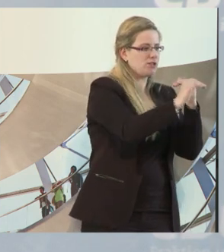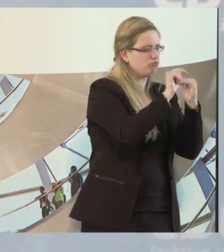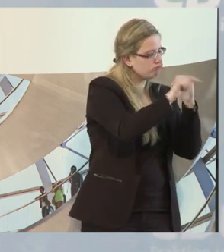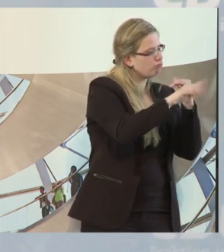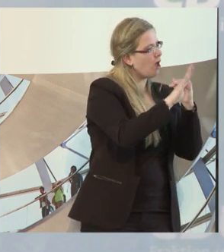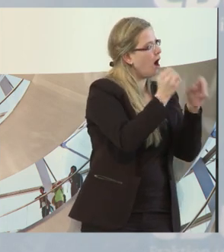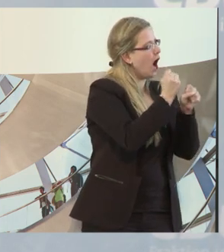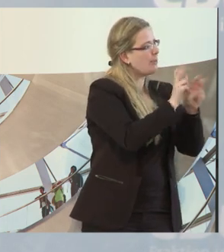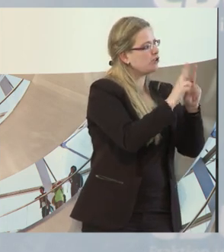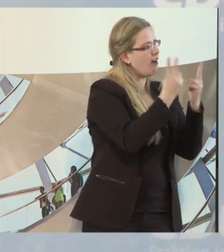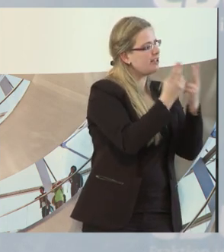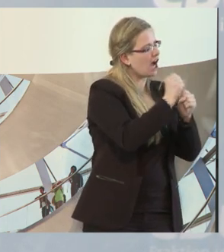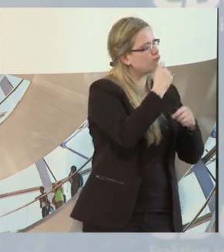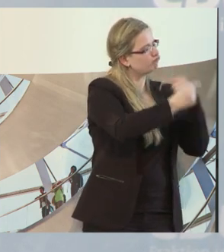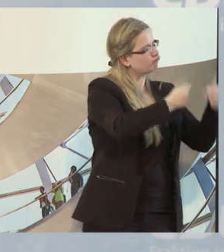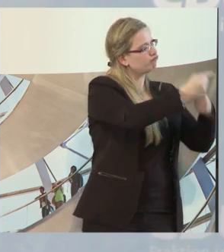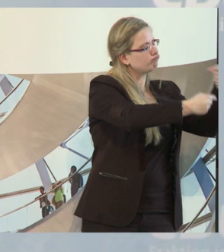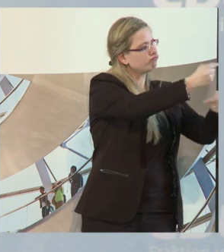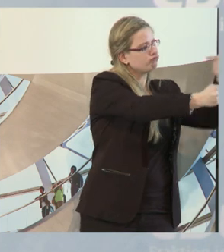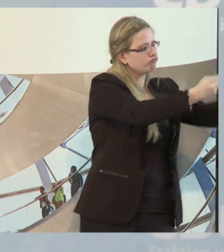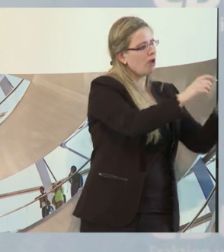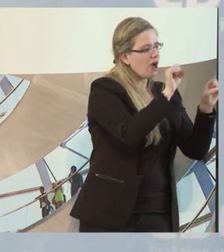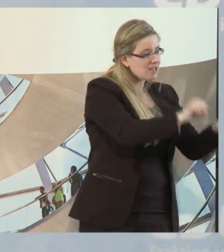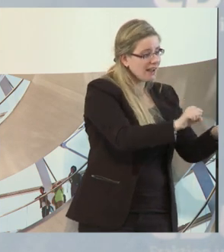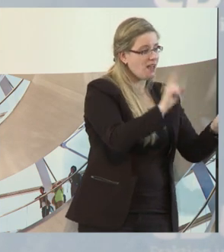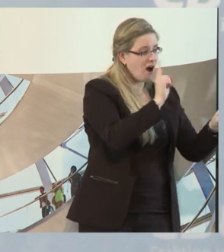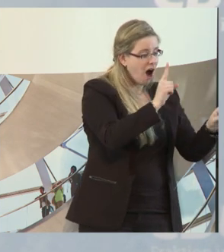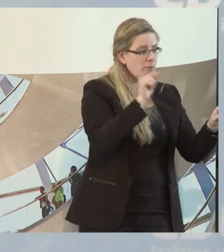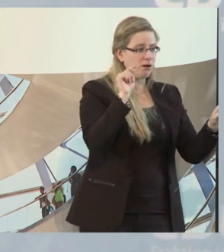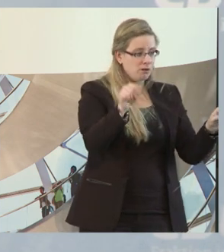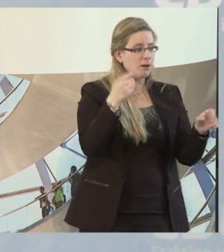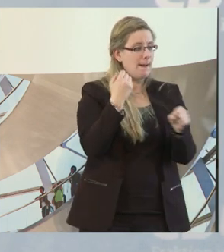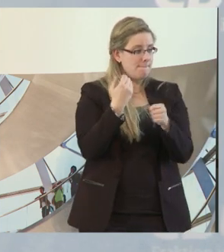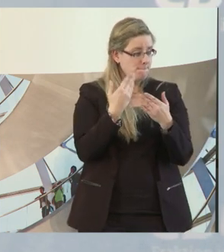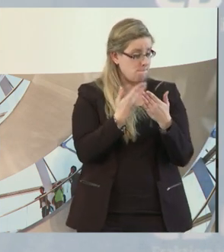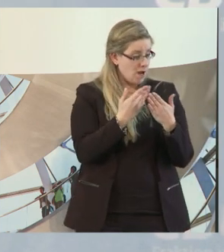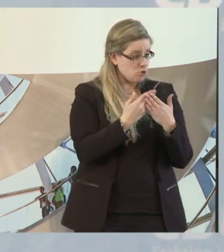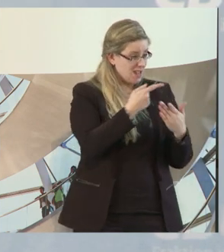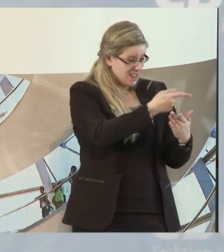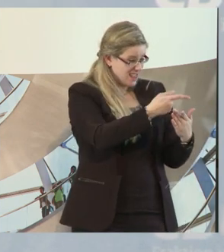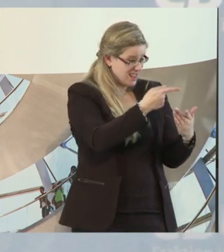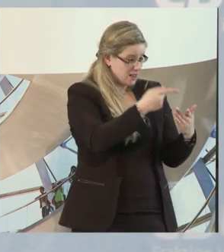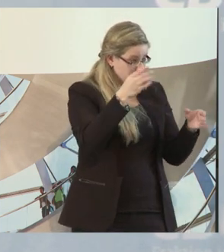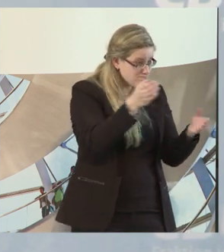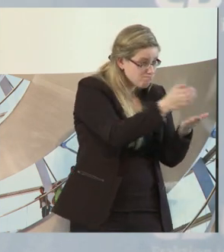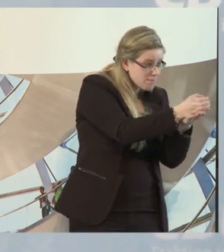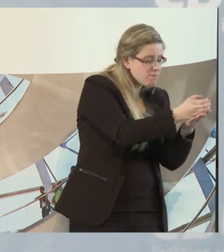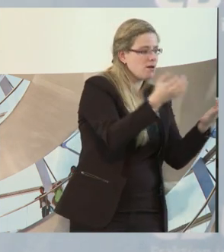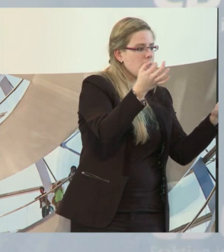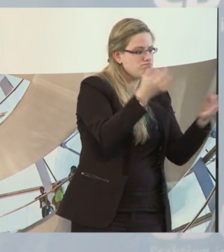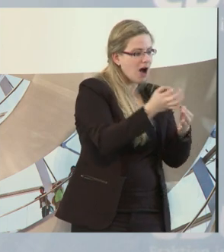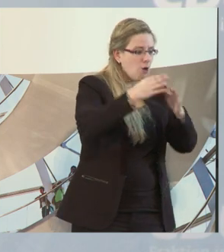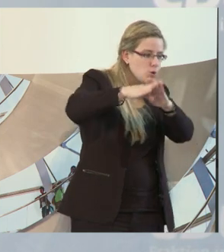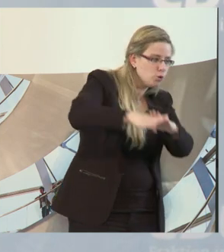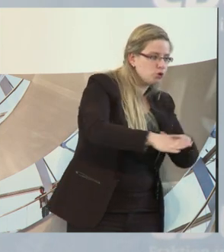weiterentwickeln, wenn er dann auch die Unterstützung auf dem Arbeitsplatz bekommt und zusätzlich auch nochmal